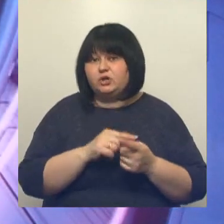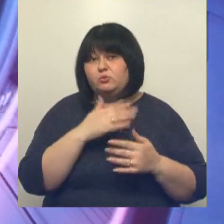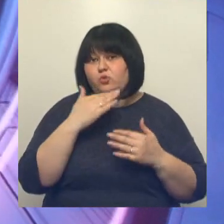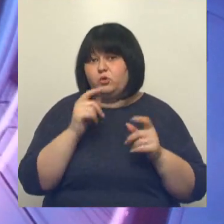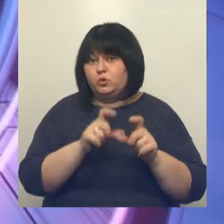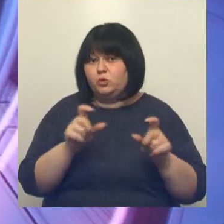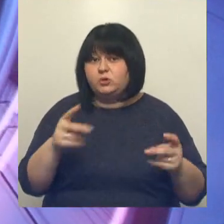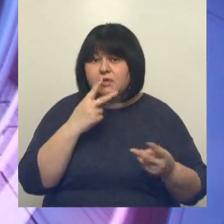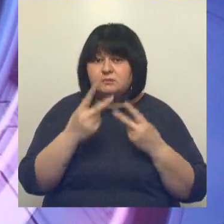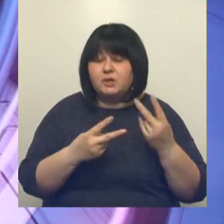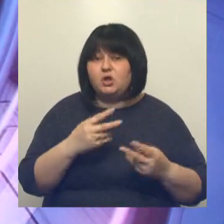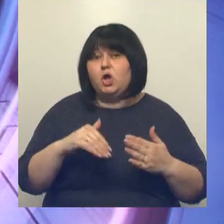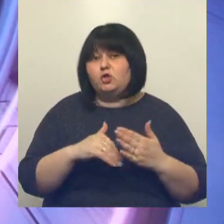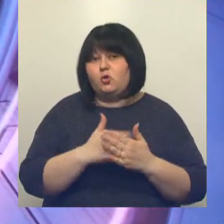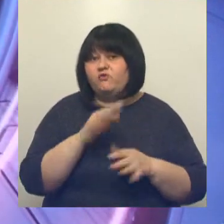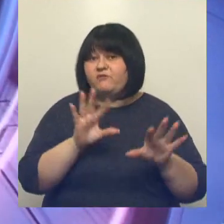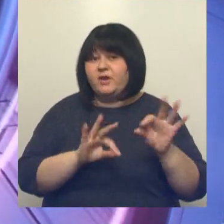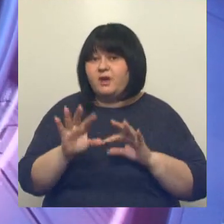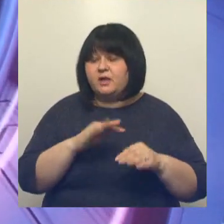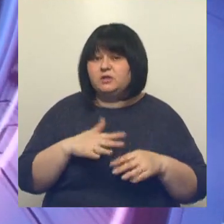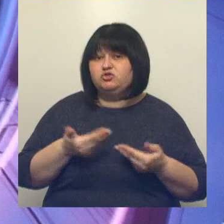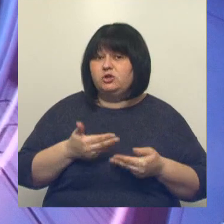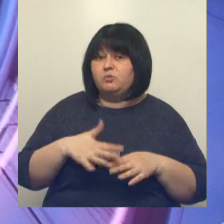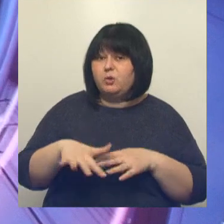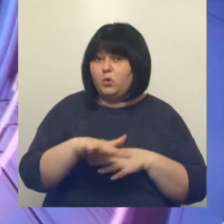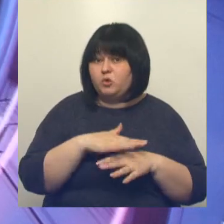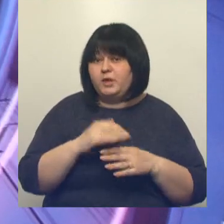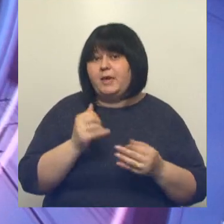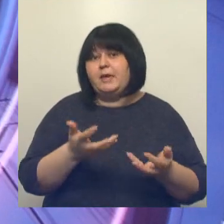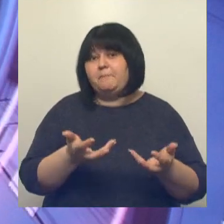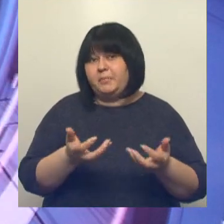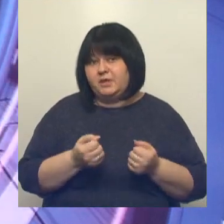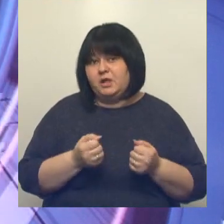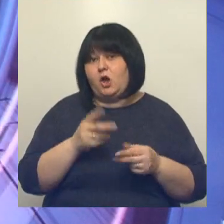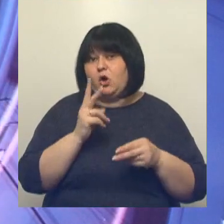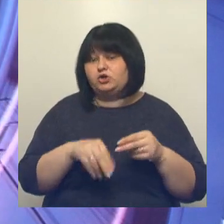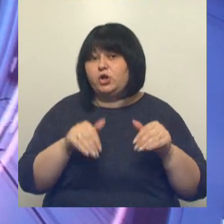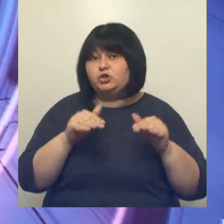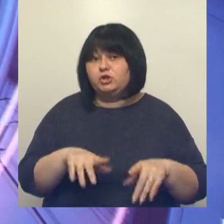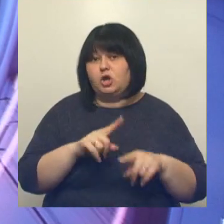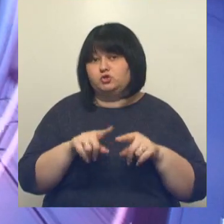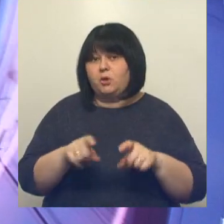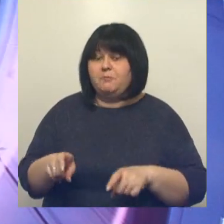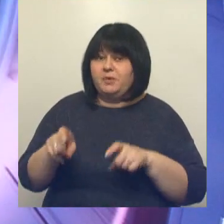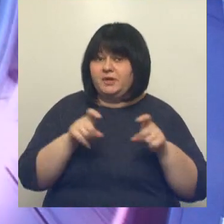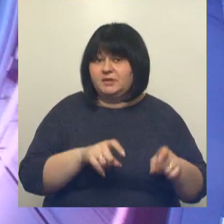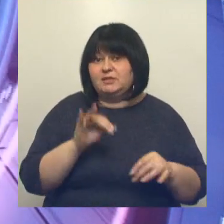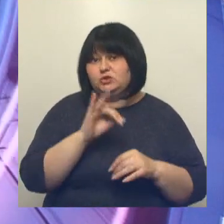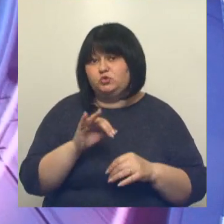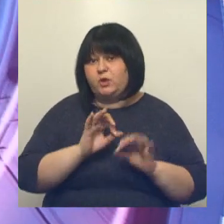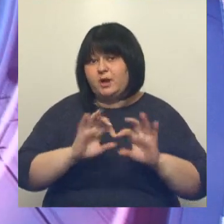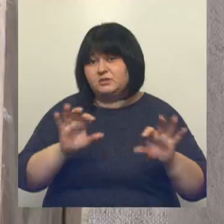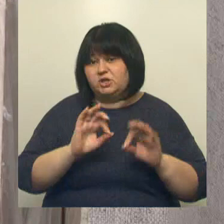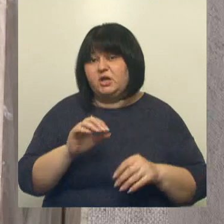осмотрели варианты новой жилплощади и даже приняли окончательное решение о скором переезде. Их истории в материале Сергея Черкашина.